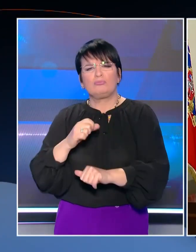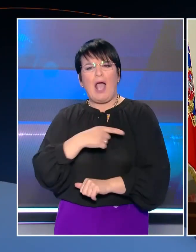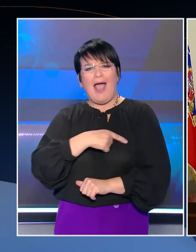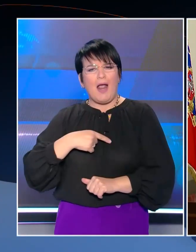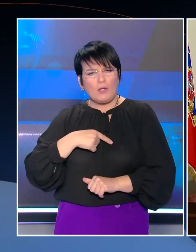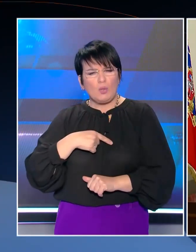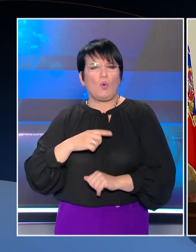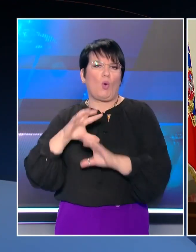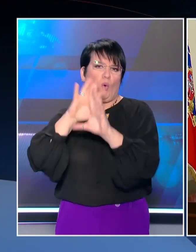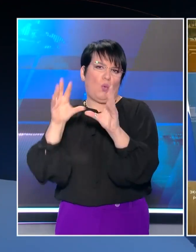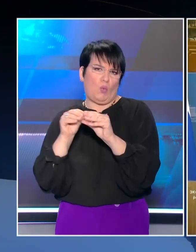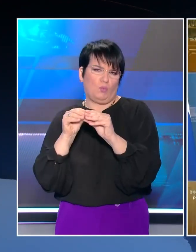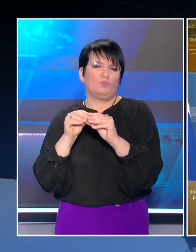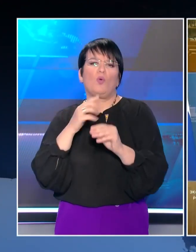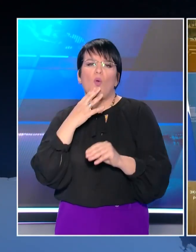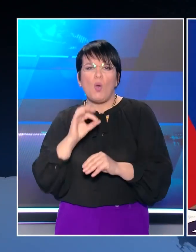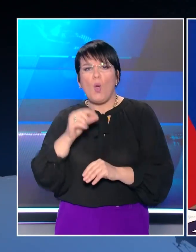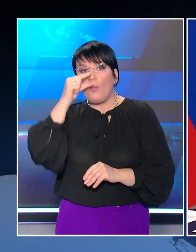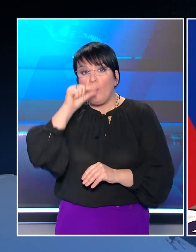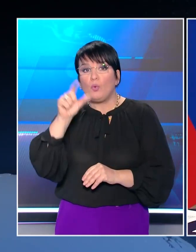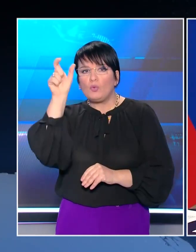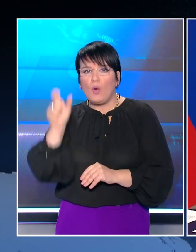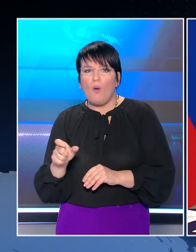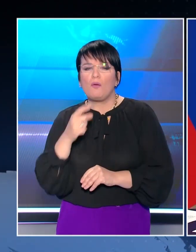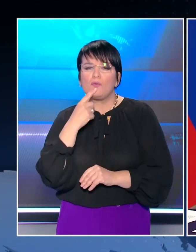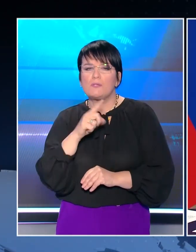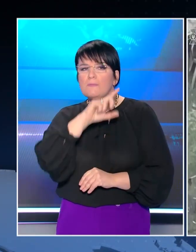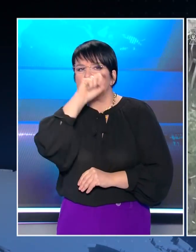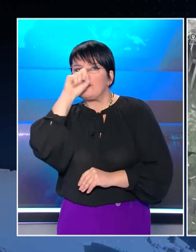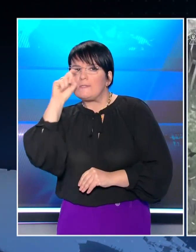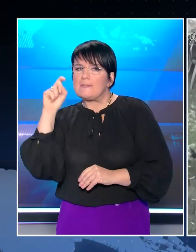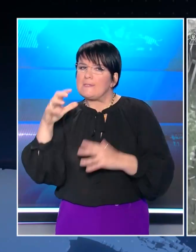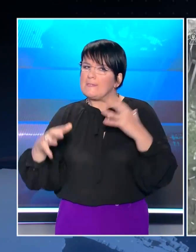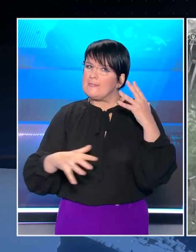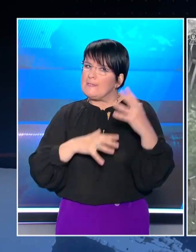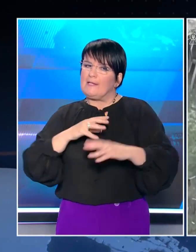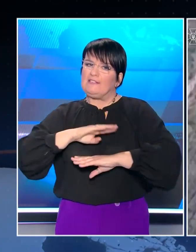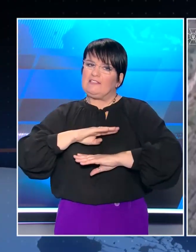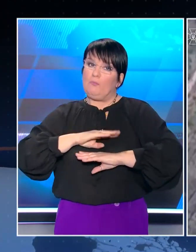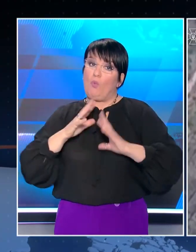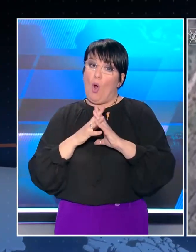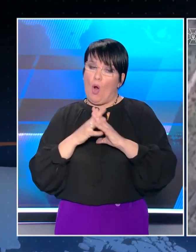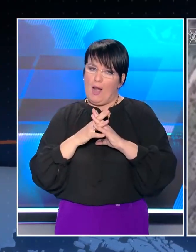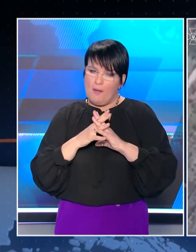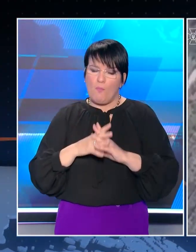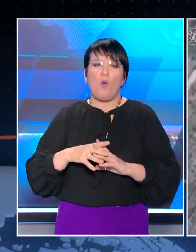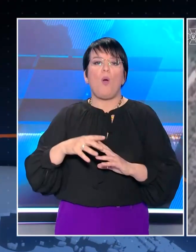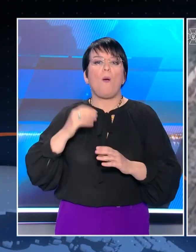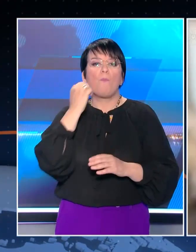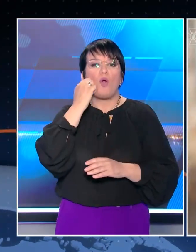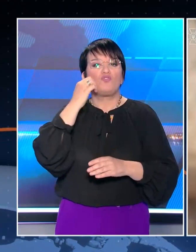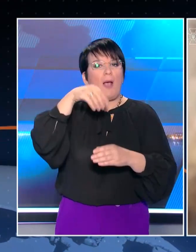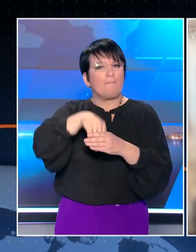του Γενικού Επιτελείου την ώρα που ο Βλαδιμίρ Πούτιν παραδέχεται δυσκολίες στο πεδίο των μαχών και η ένταση στη Μόσχα είναι